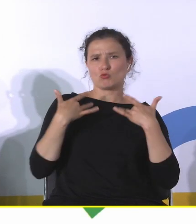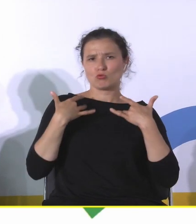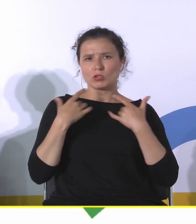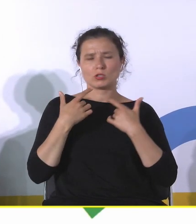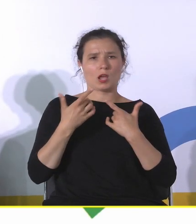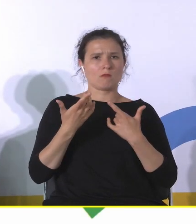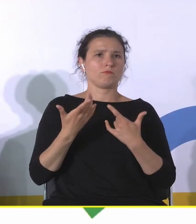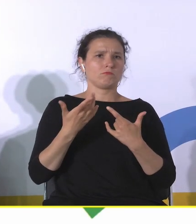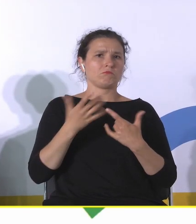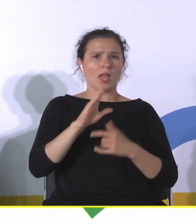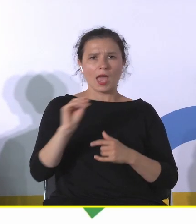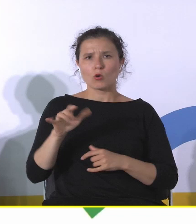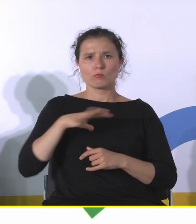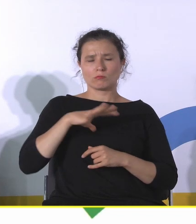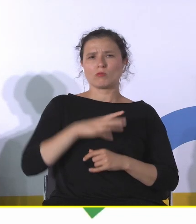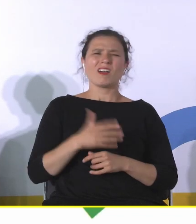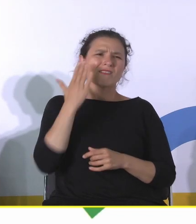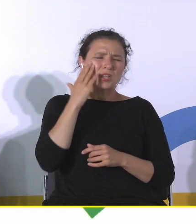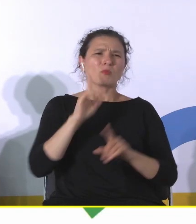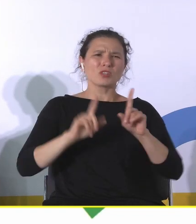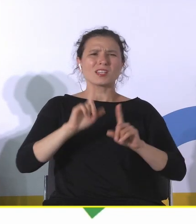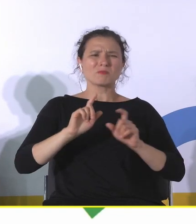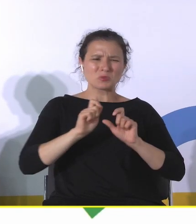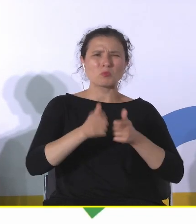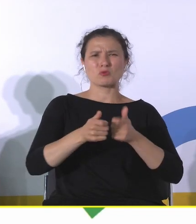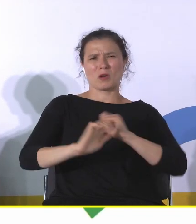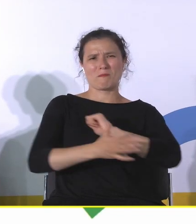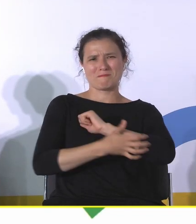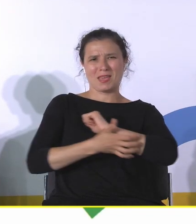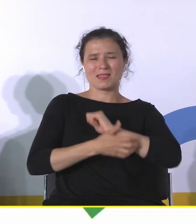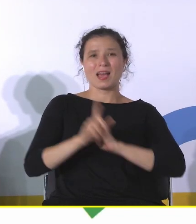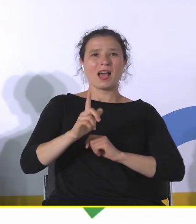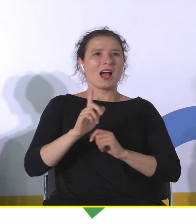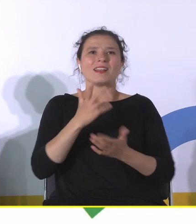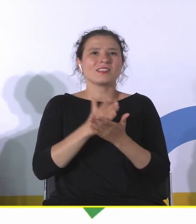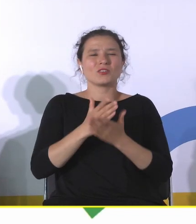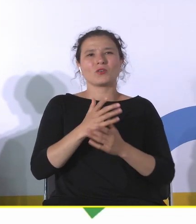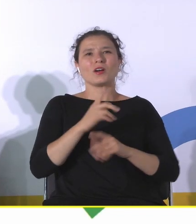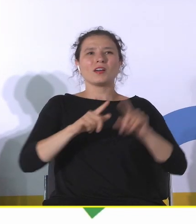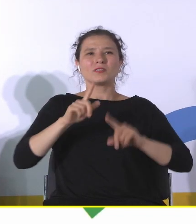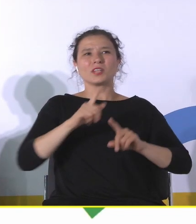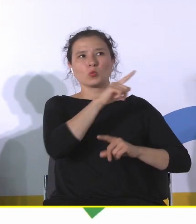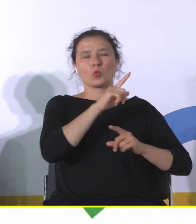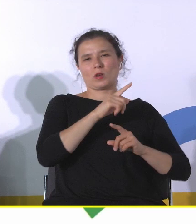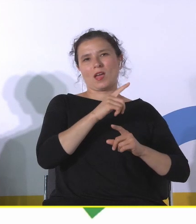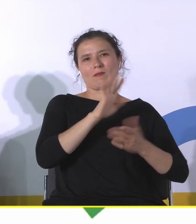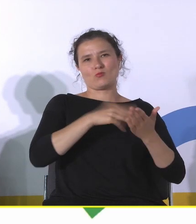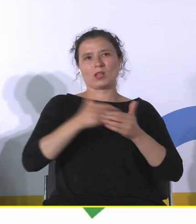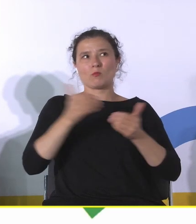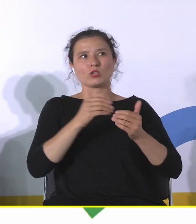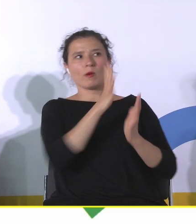nie tylko, myślę, do pewnych możemy wrócić. I to w różnych wymiarach, bo to może być kwestia na przykład też,